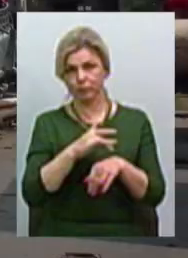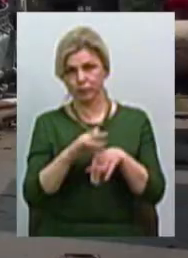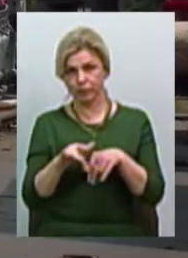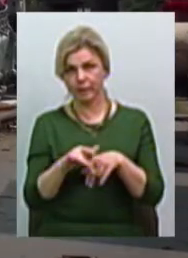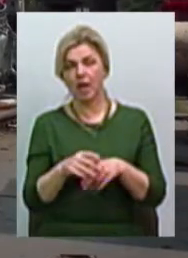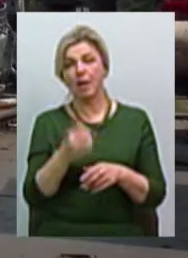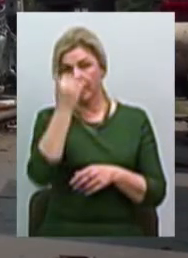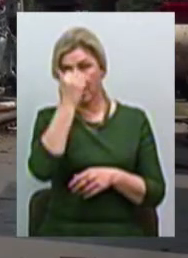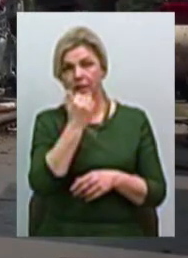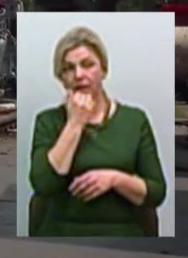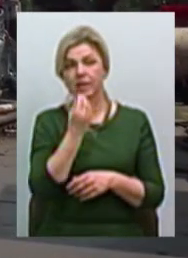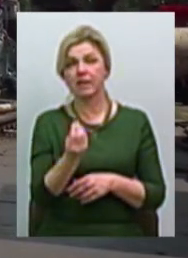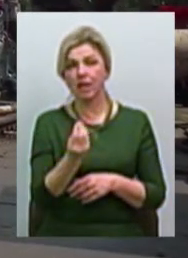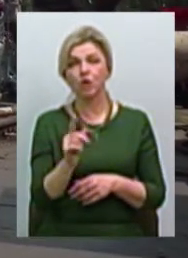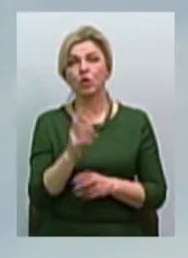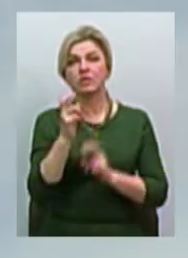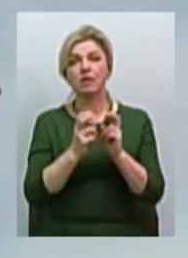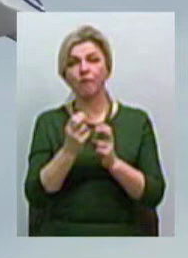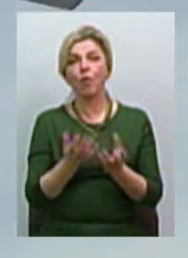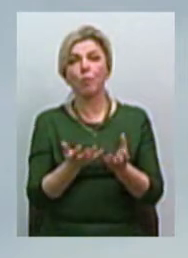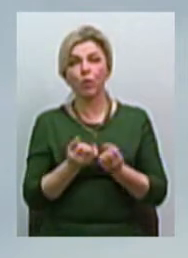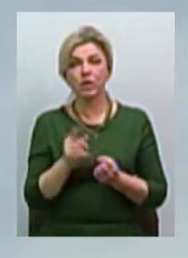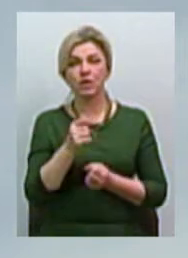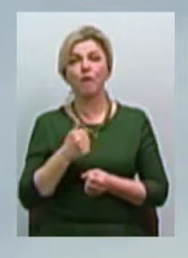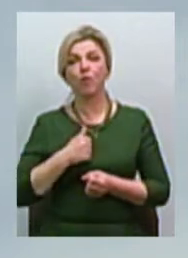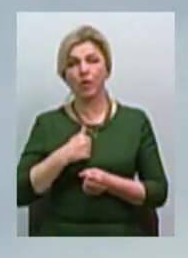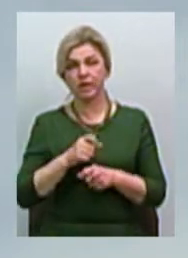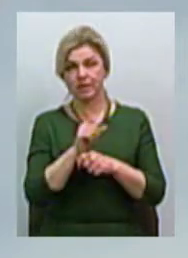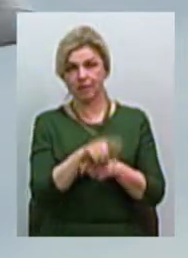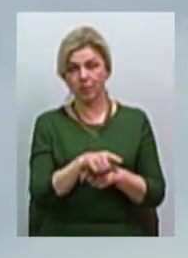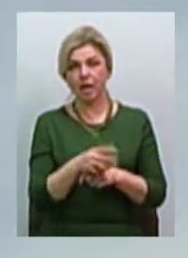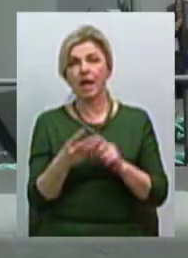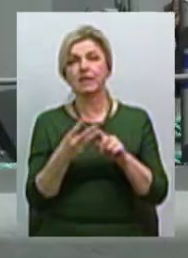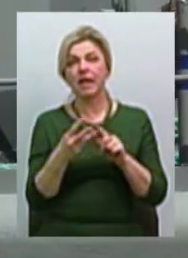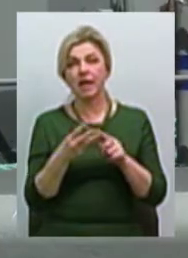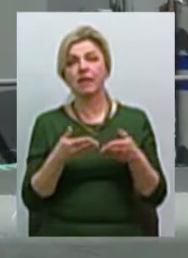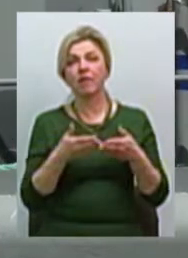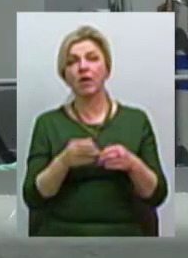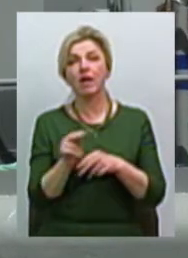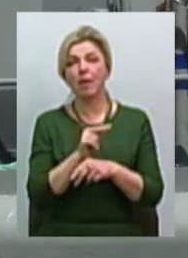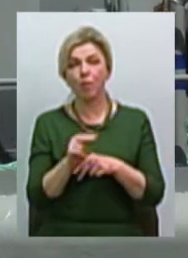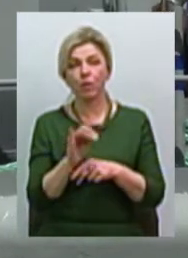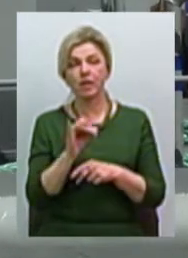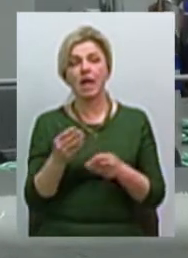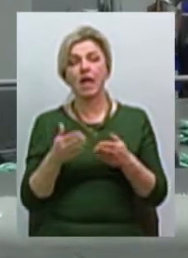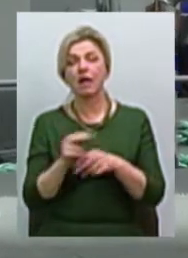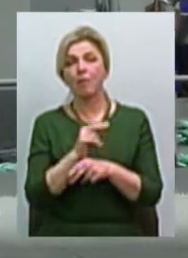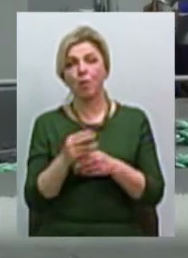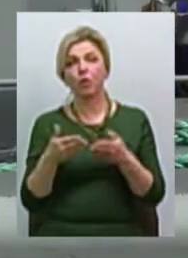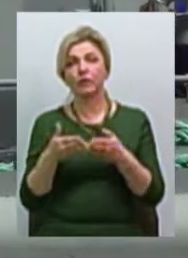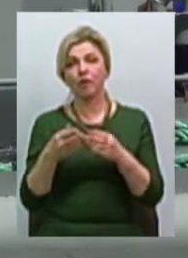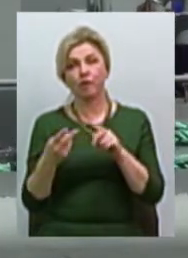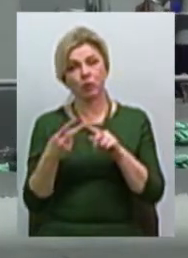грошам, які завод отримає за військові замовлення. Третій етап ремонту катера «Сватове» та ремонт середнього десантного корабля «Юрій